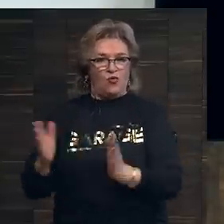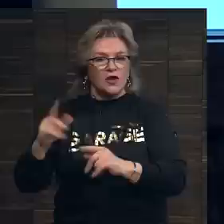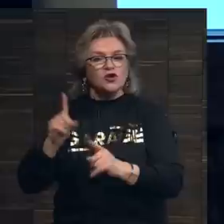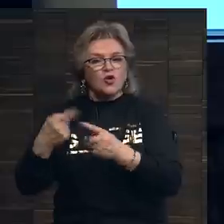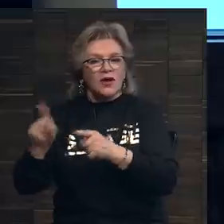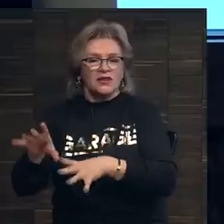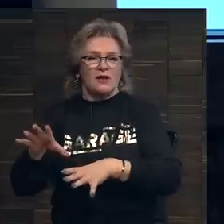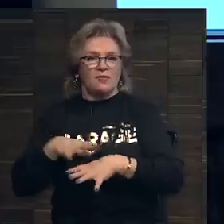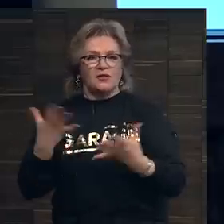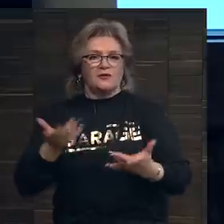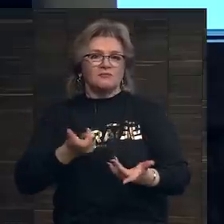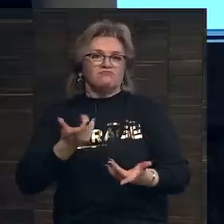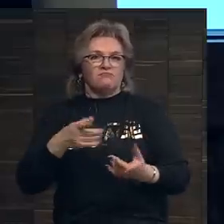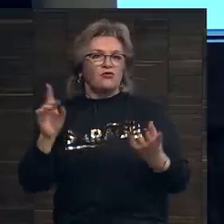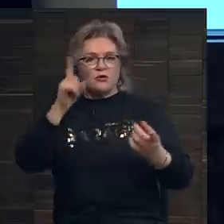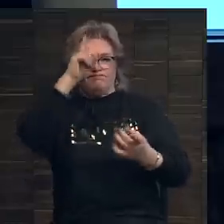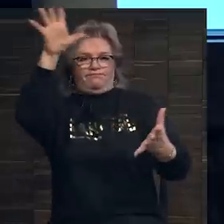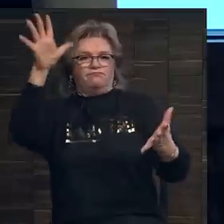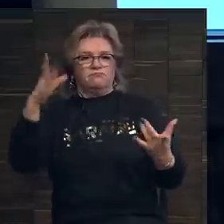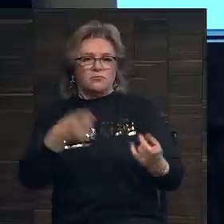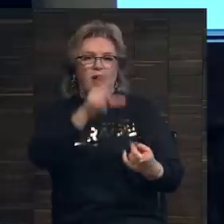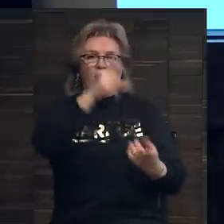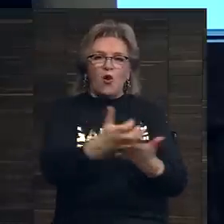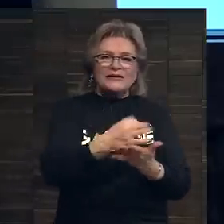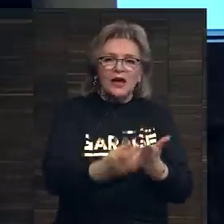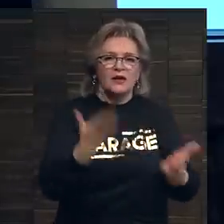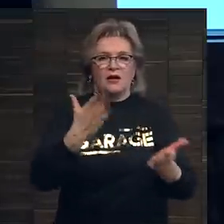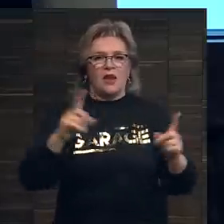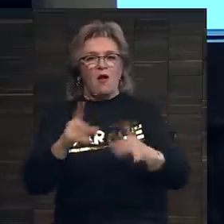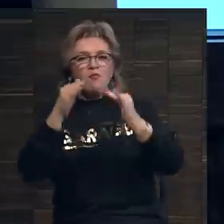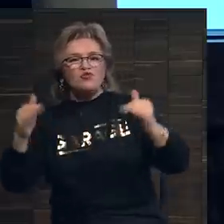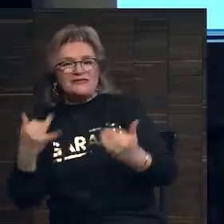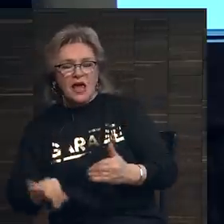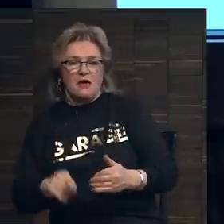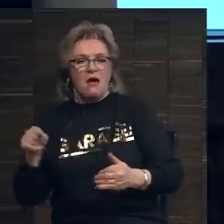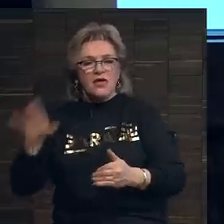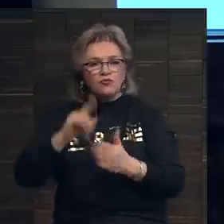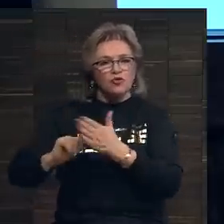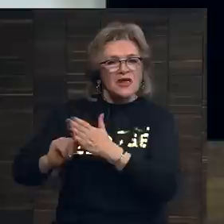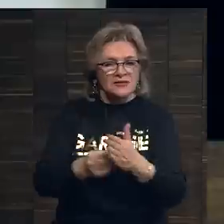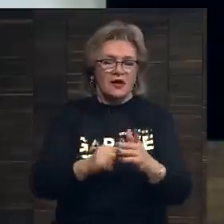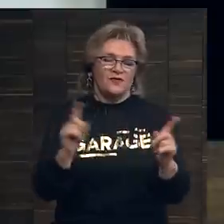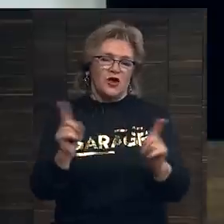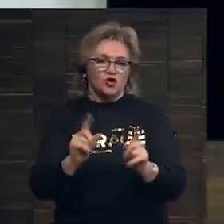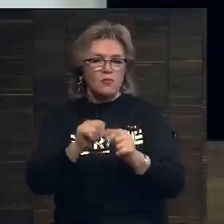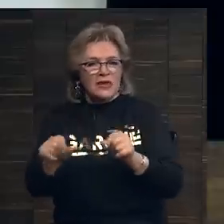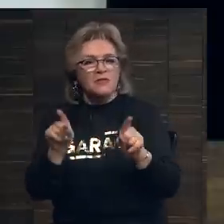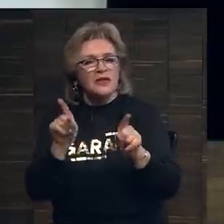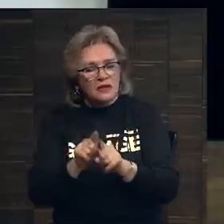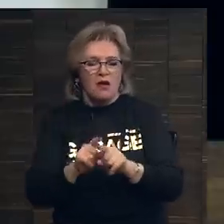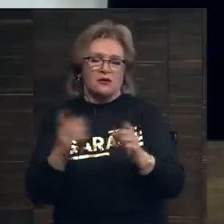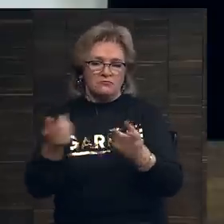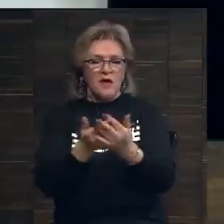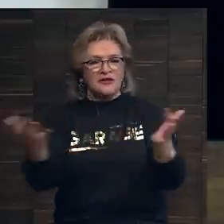Чтобы это был респектабельный, известный коллекционер или музей. Они будут настаивать на том, чтобы именно так эти